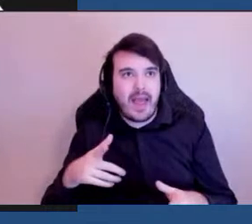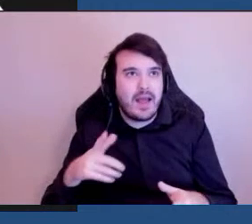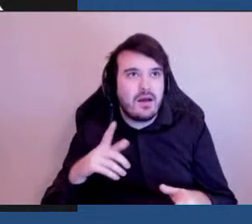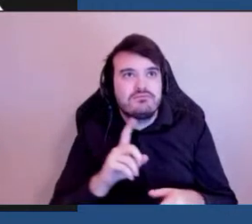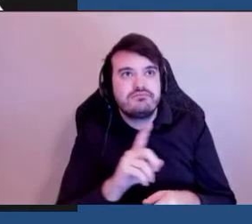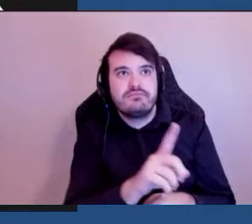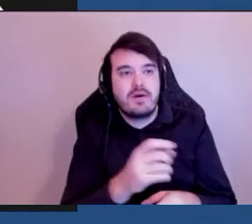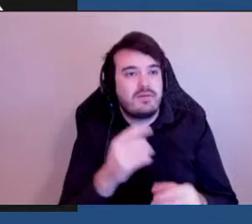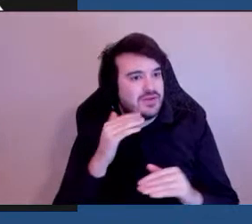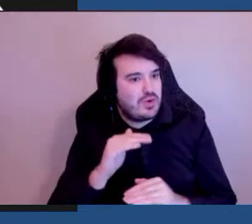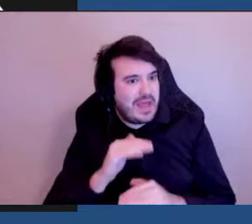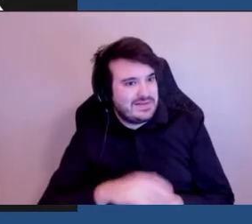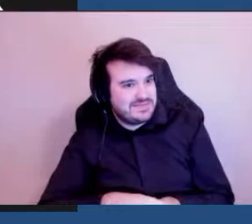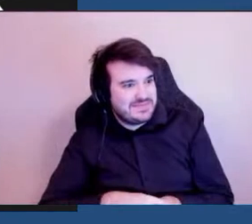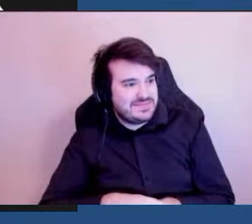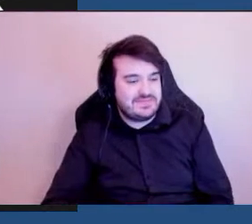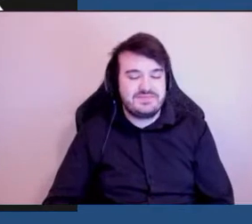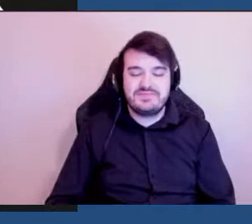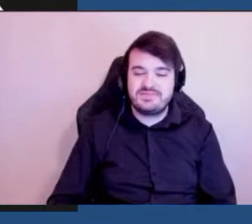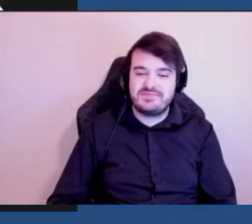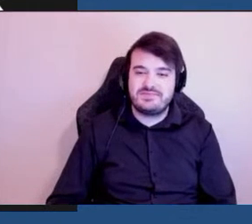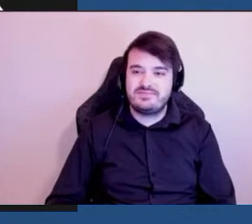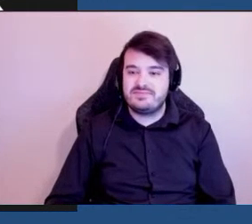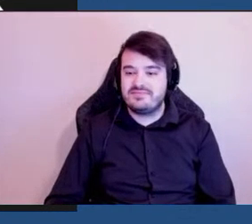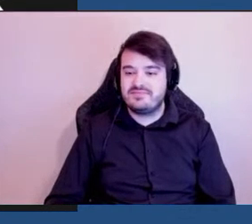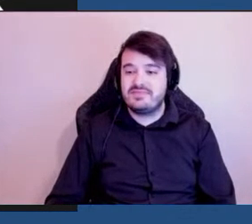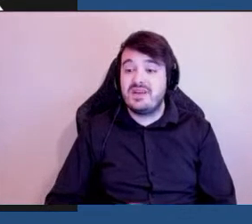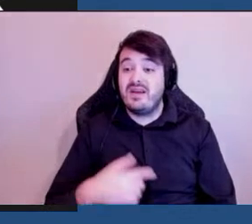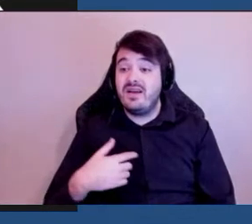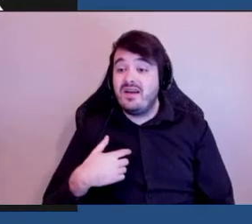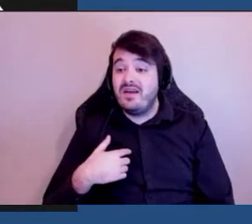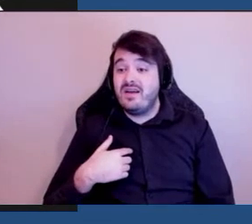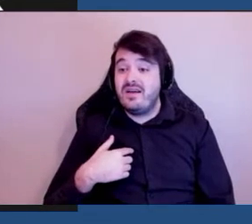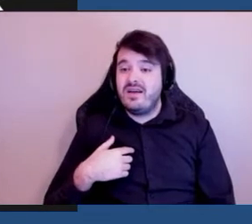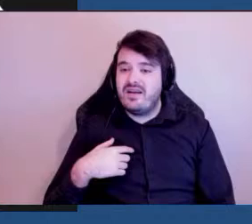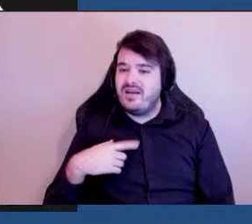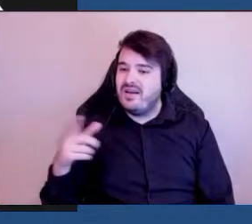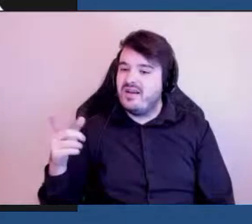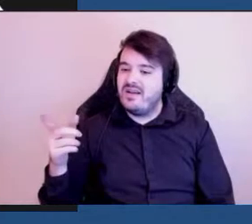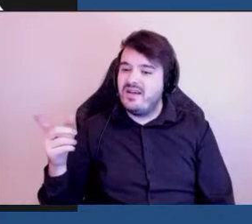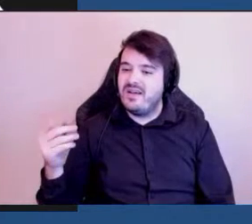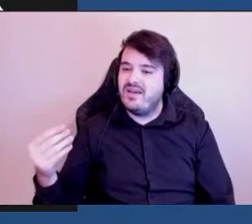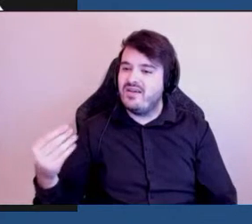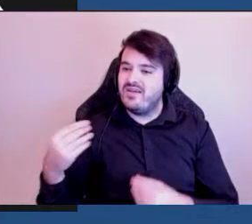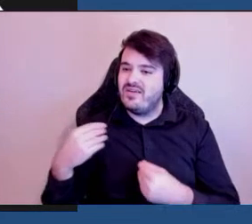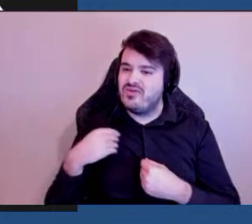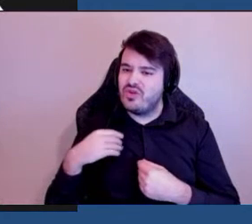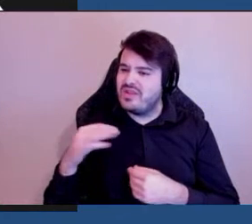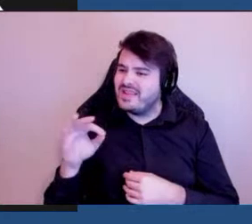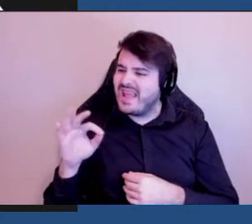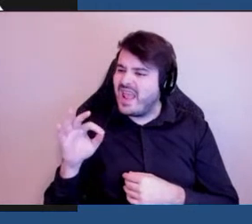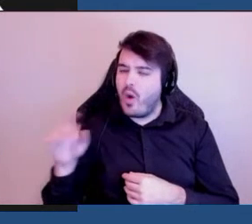et quand on m donné un stylo moi j'ai dit écoutez je préférerais un de ces casques jaunes alors